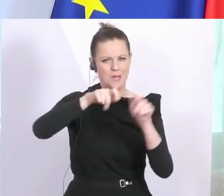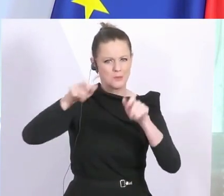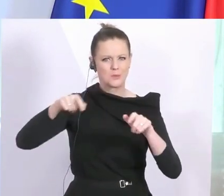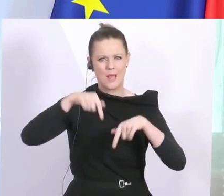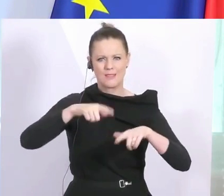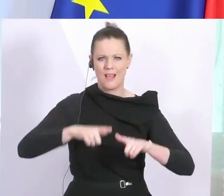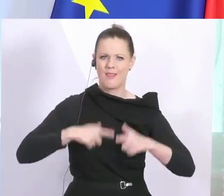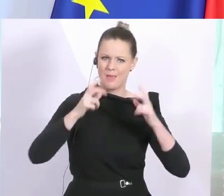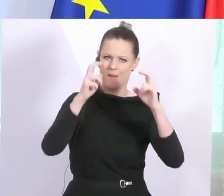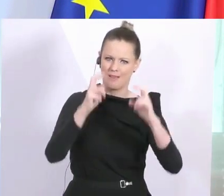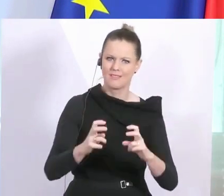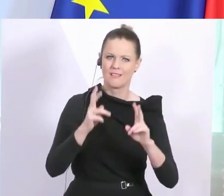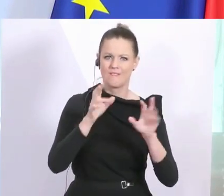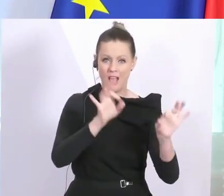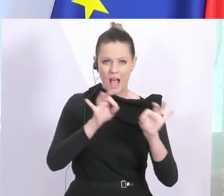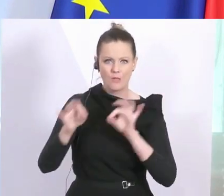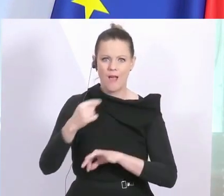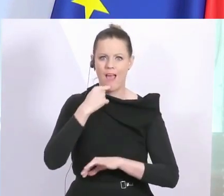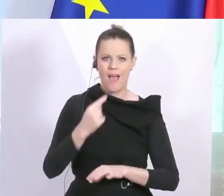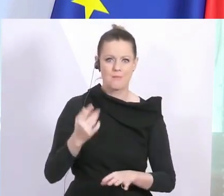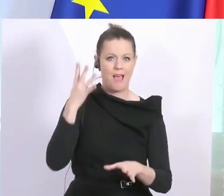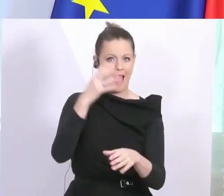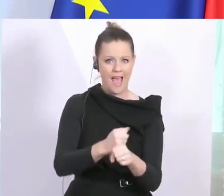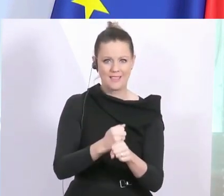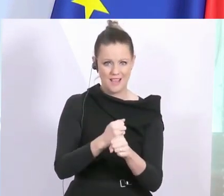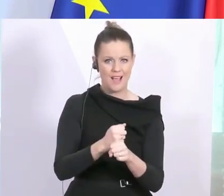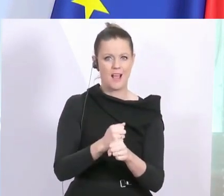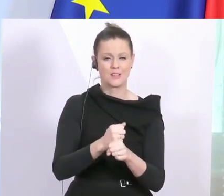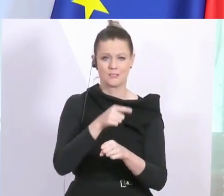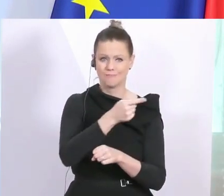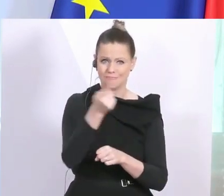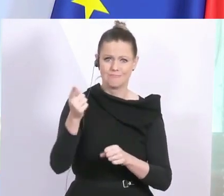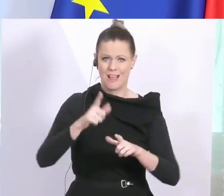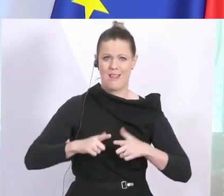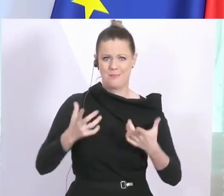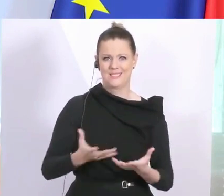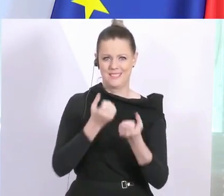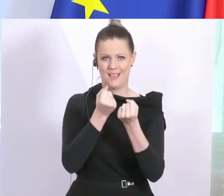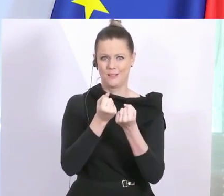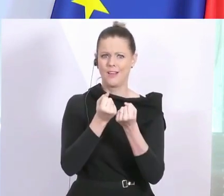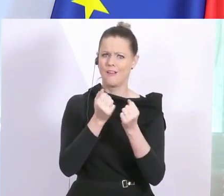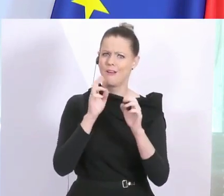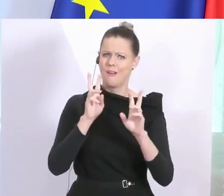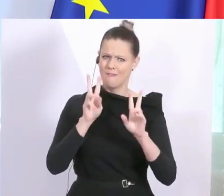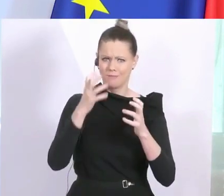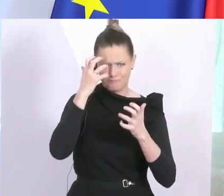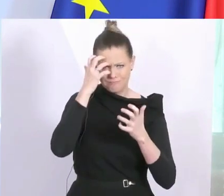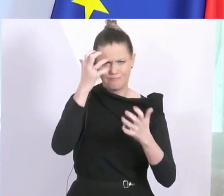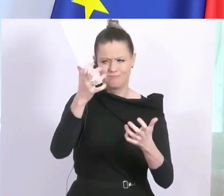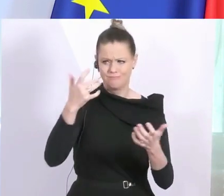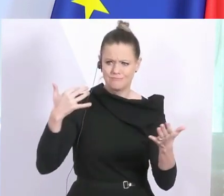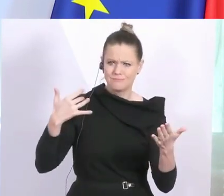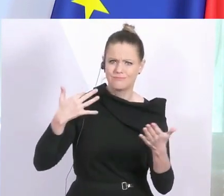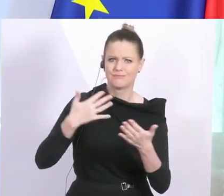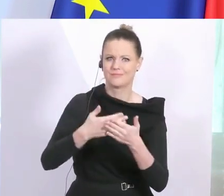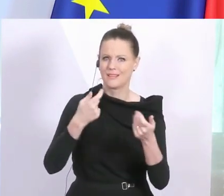an die Anordnungen halten und damit zu Lebensrettern werden. Es ist beeindruckend, trotz jetzt schon der vorangeschrittenen Zeit